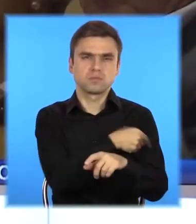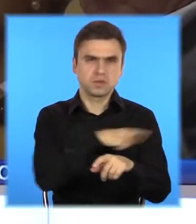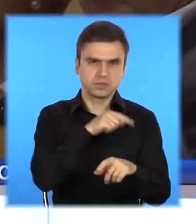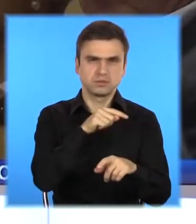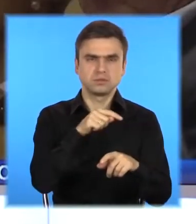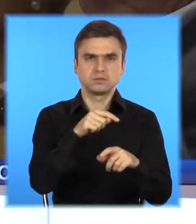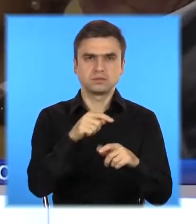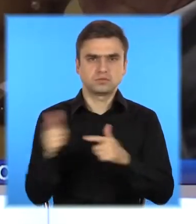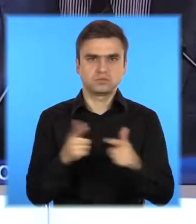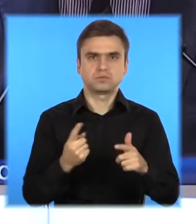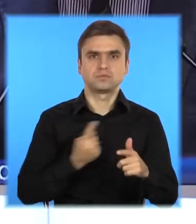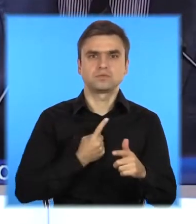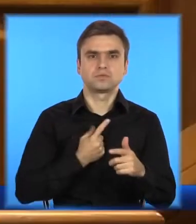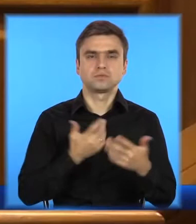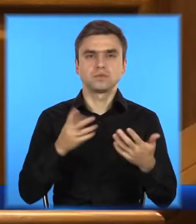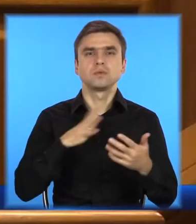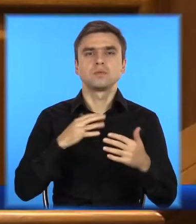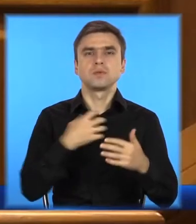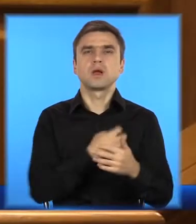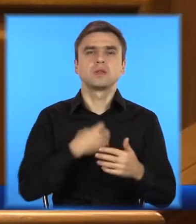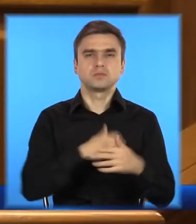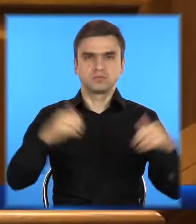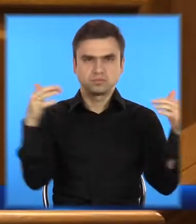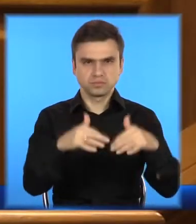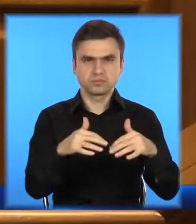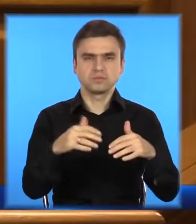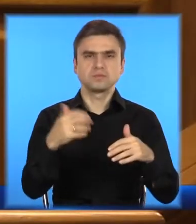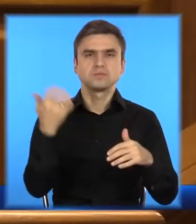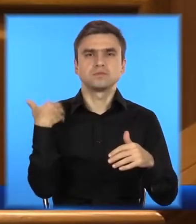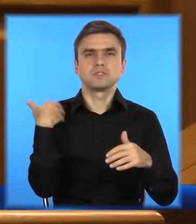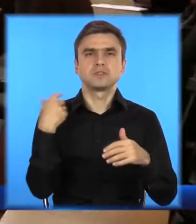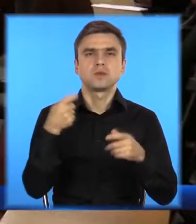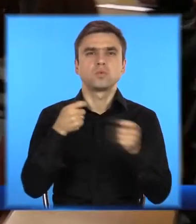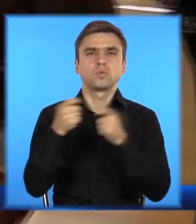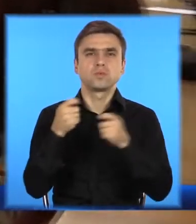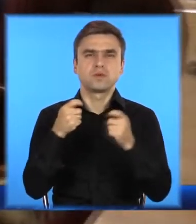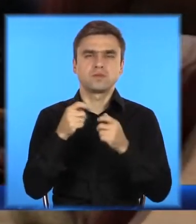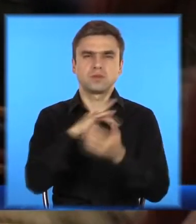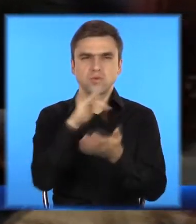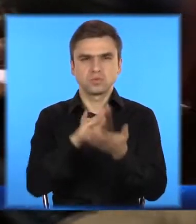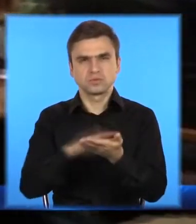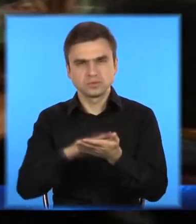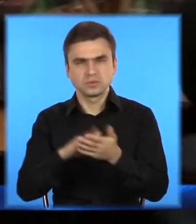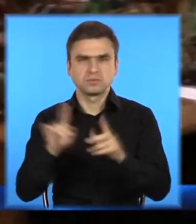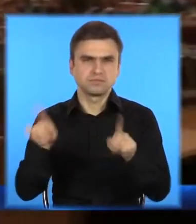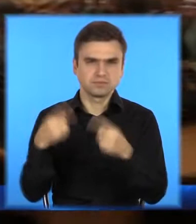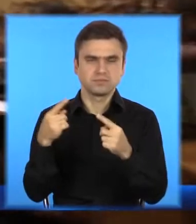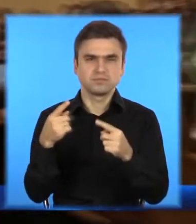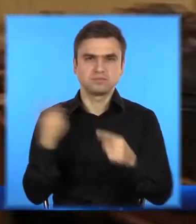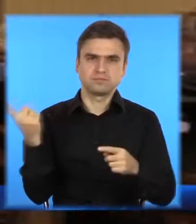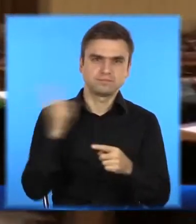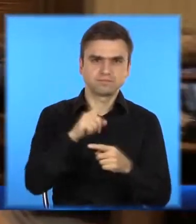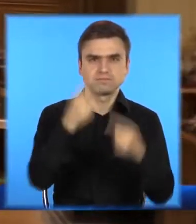сезону. Про це на черговій сесії заявив начальник міського управління благоустрою та житлової політики Іван Карий.